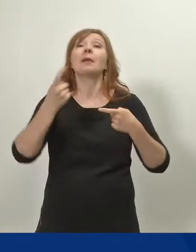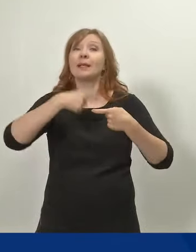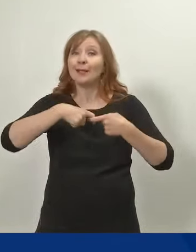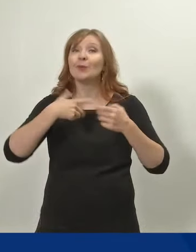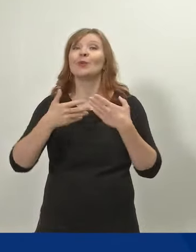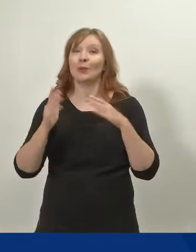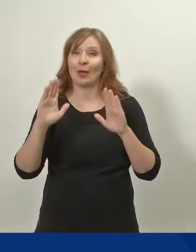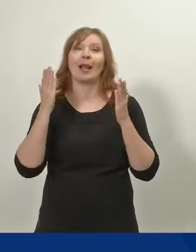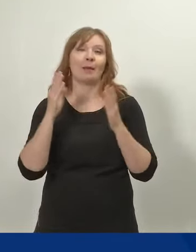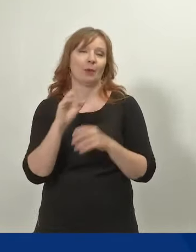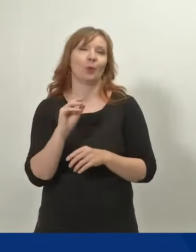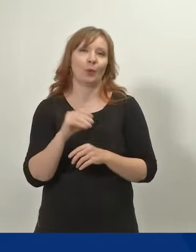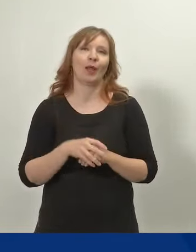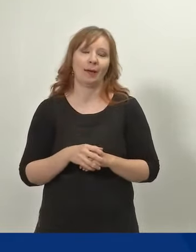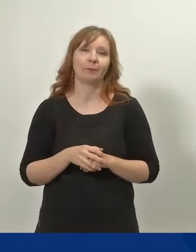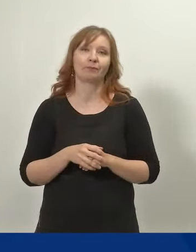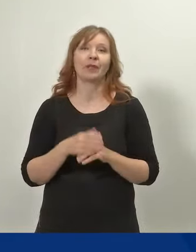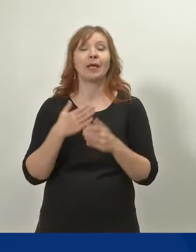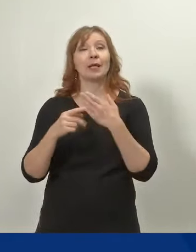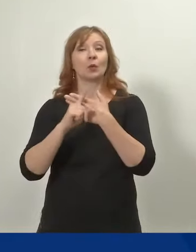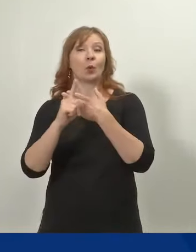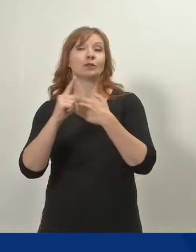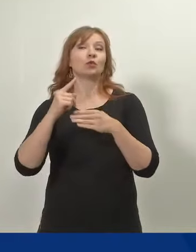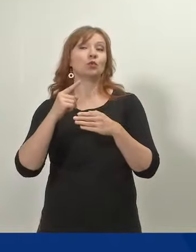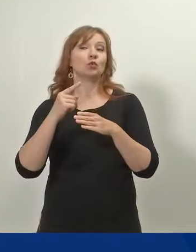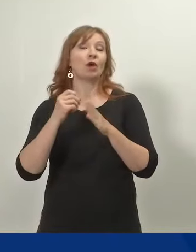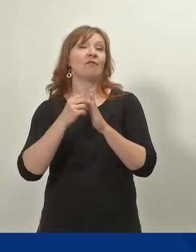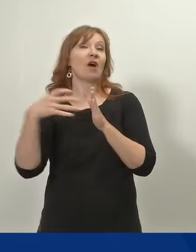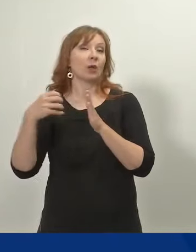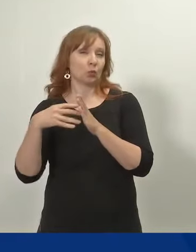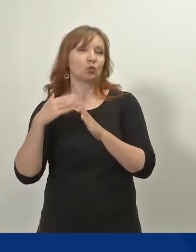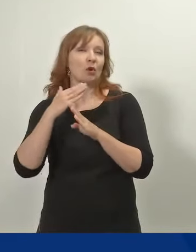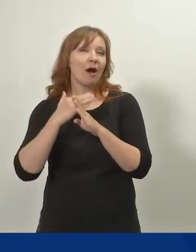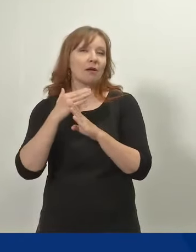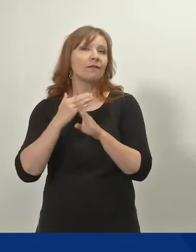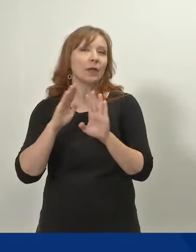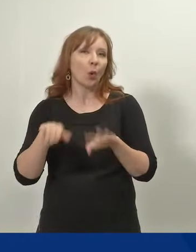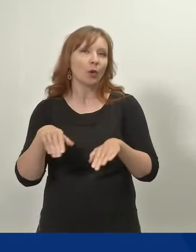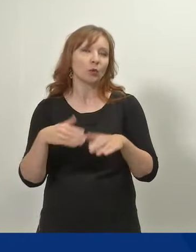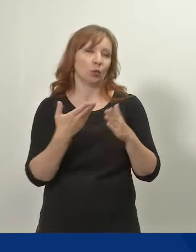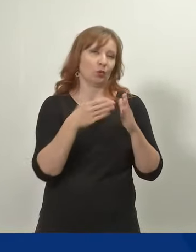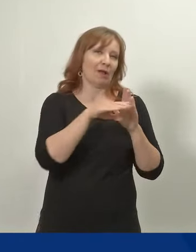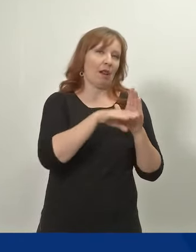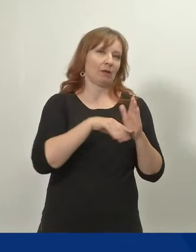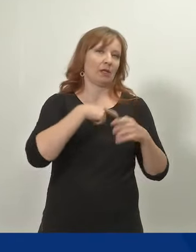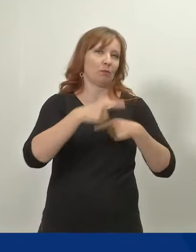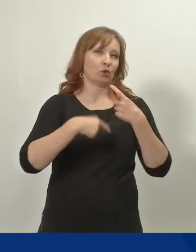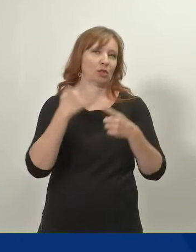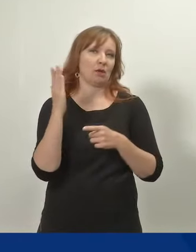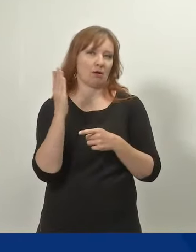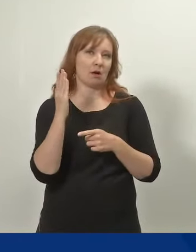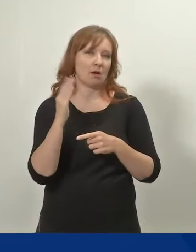työelämään ja myös työllisyysvaikutuksia on arvioitu tässä lakiprosessin aikana.